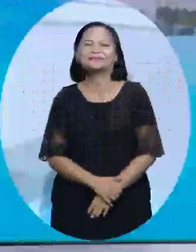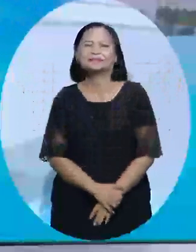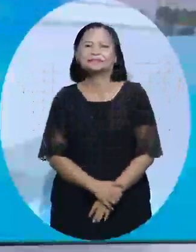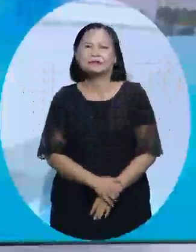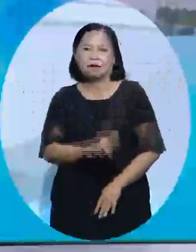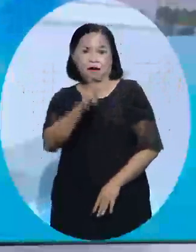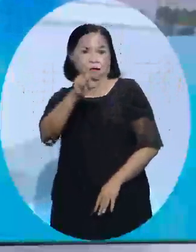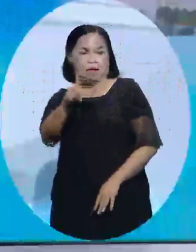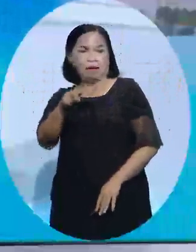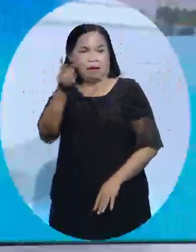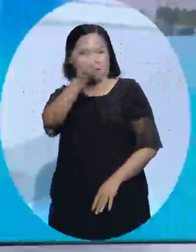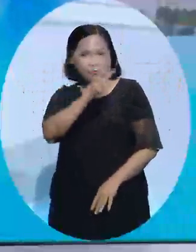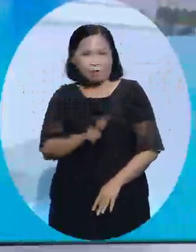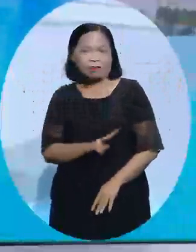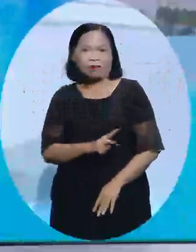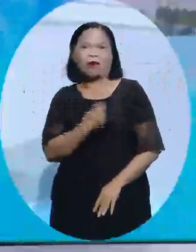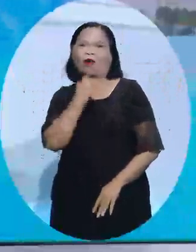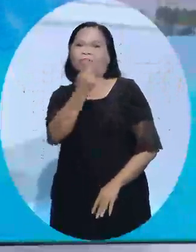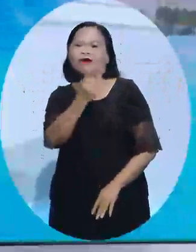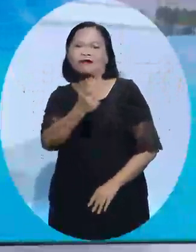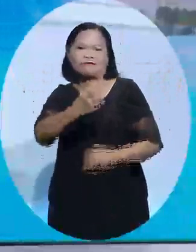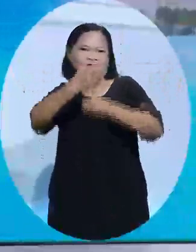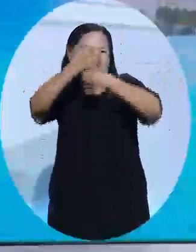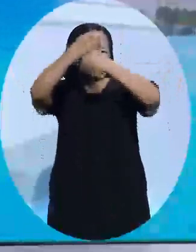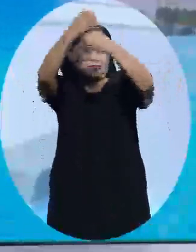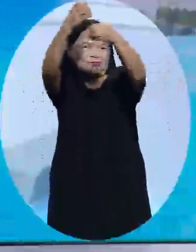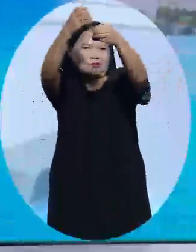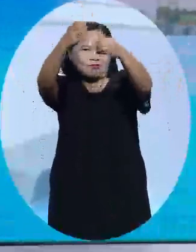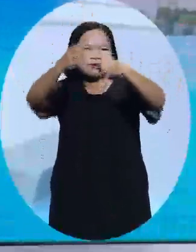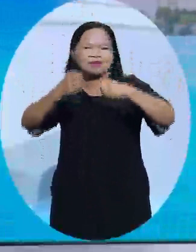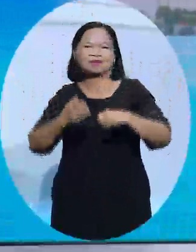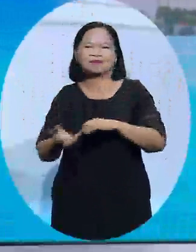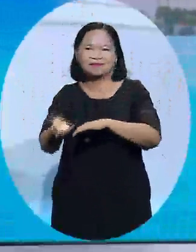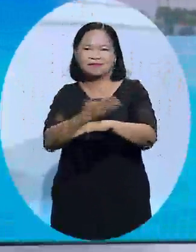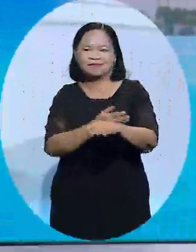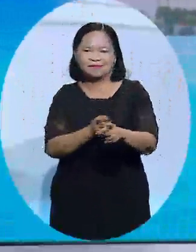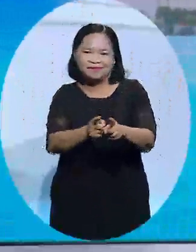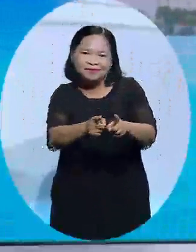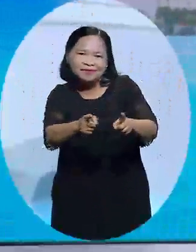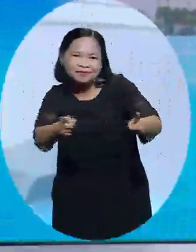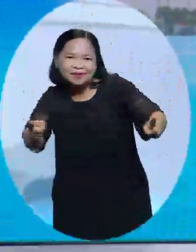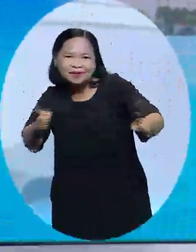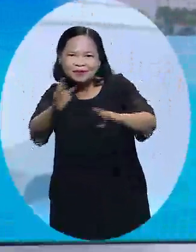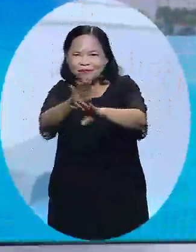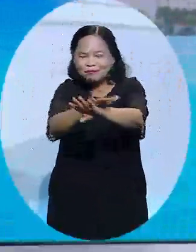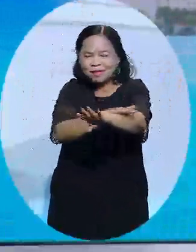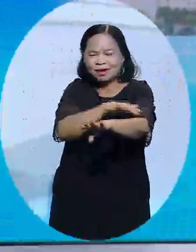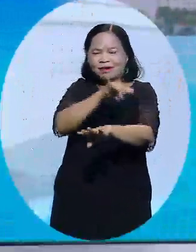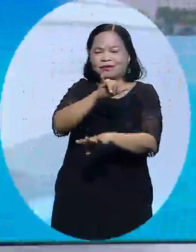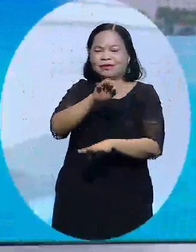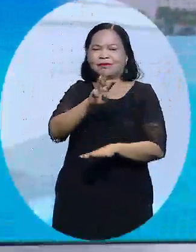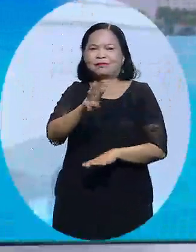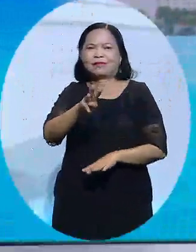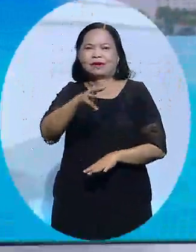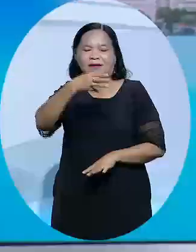Herbalife Việt Nam đã công bố đồng hành cùng với giải vô địch quốc gia Marathon và cự li dài báo tiền phong lần thứ 63 Tiền phong